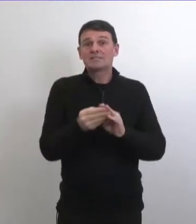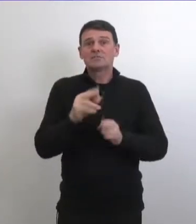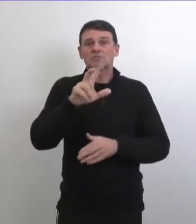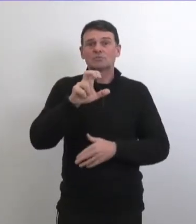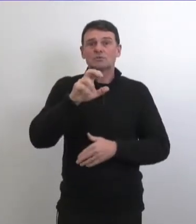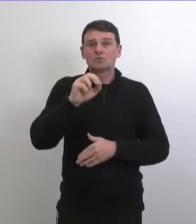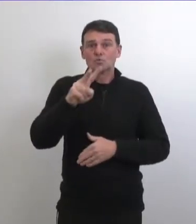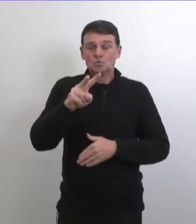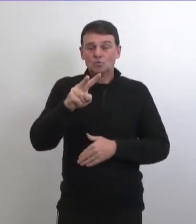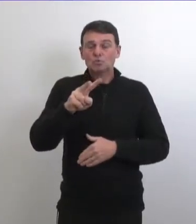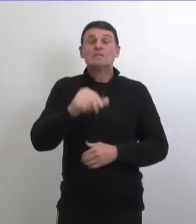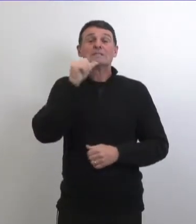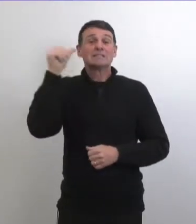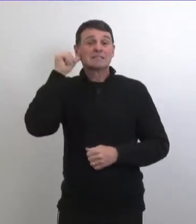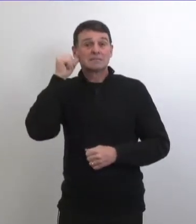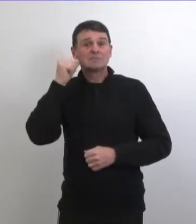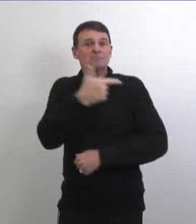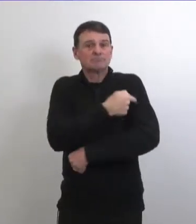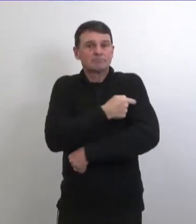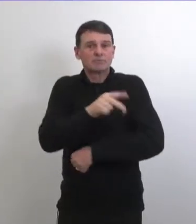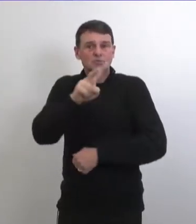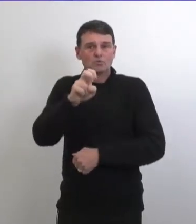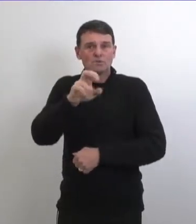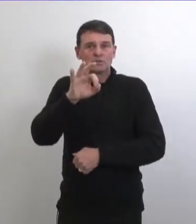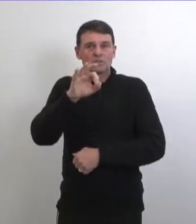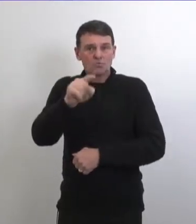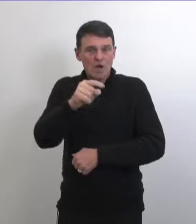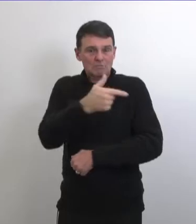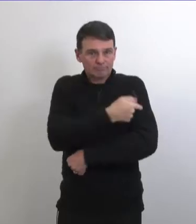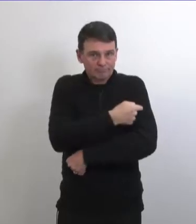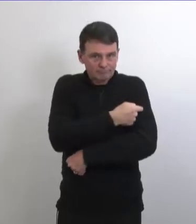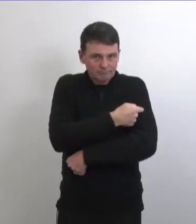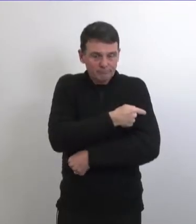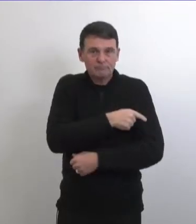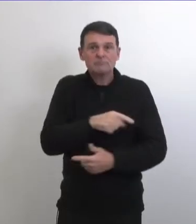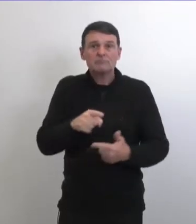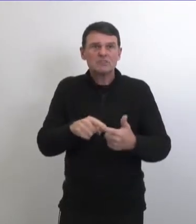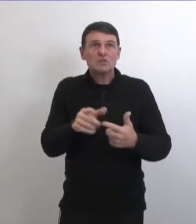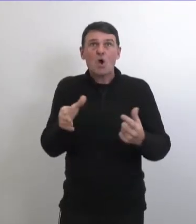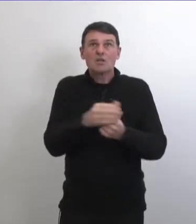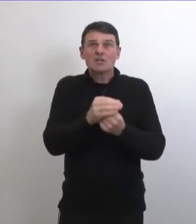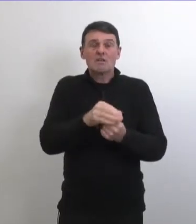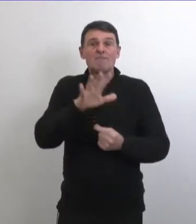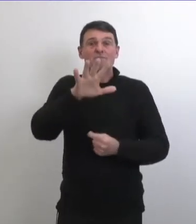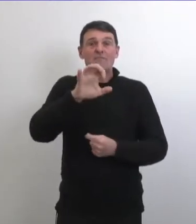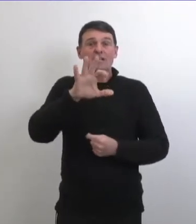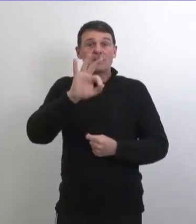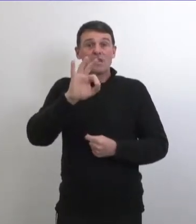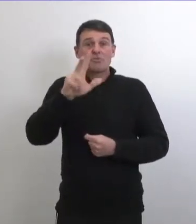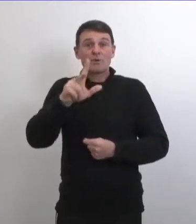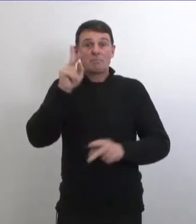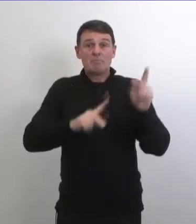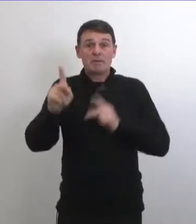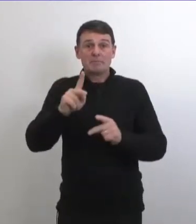mercredi il y a 302 doses qui ont été données hier c'était 291